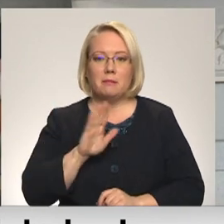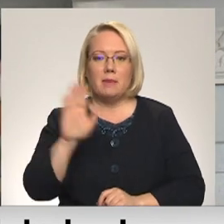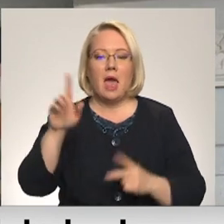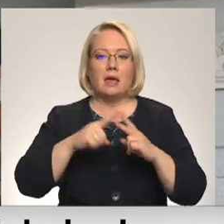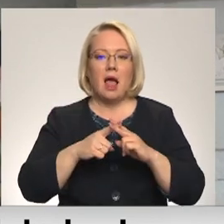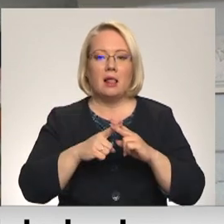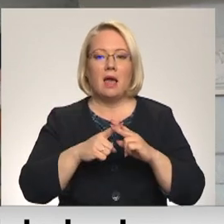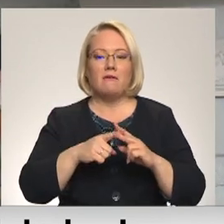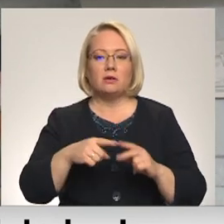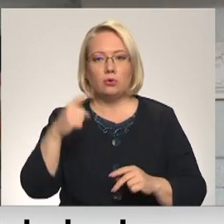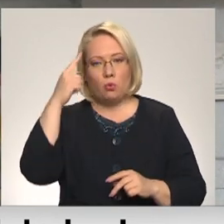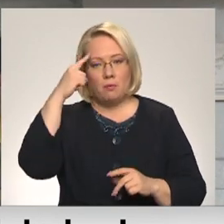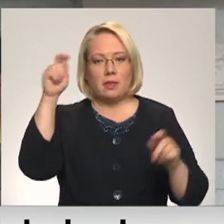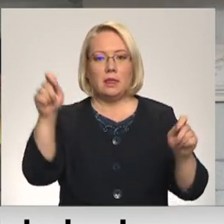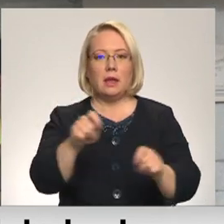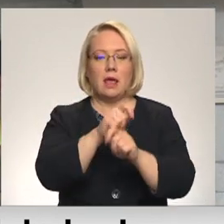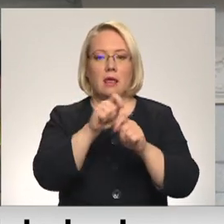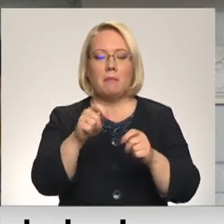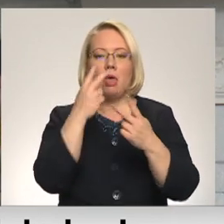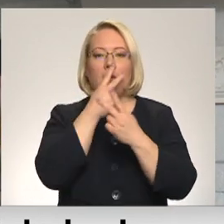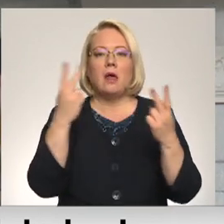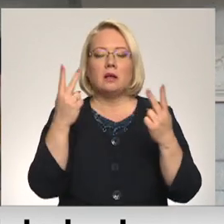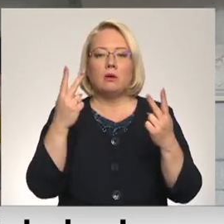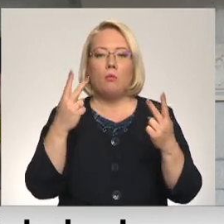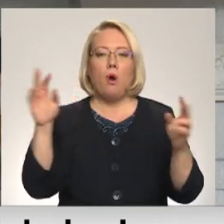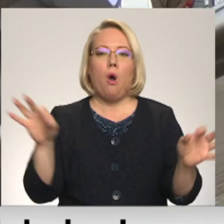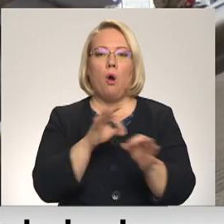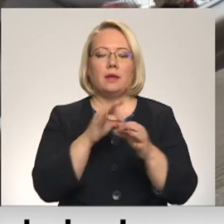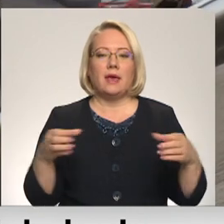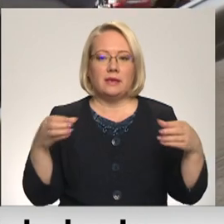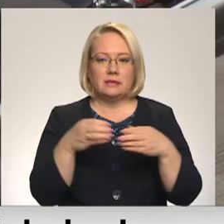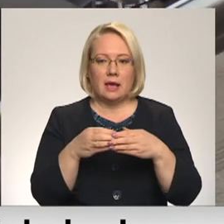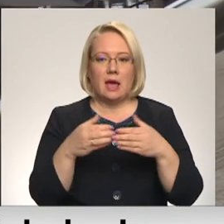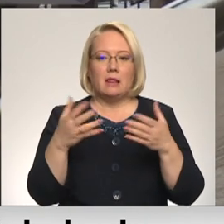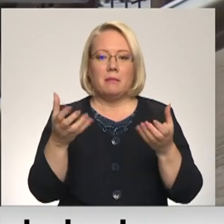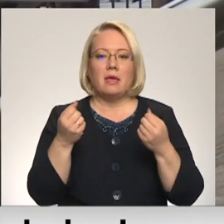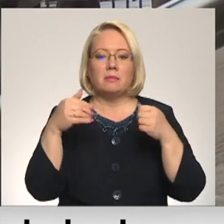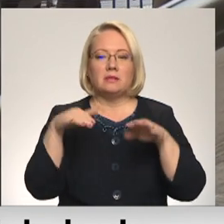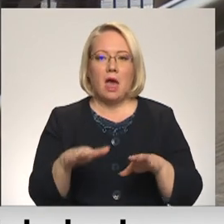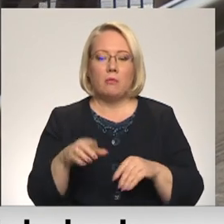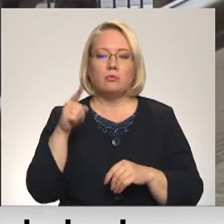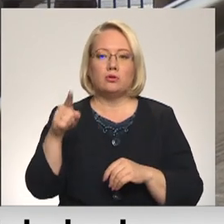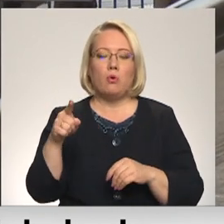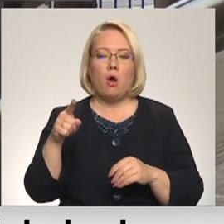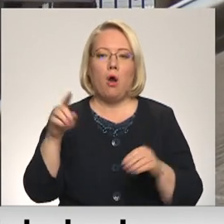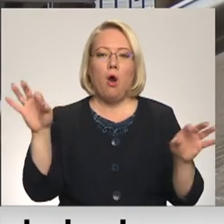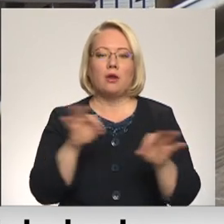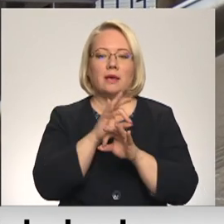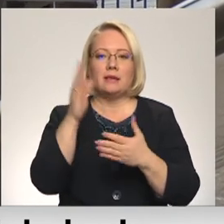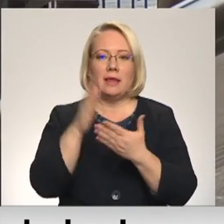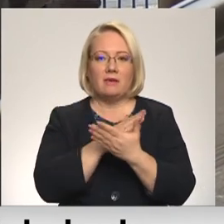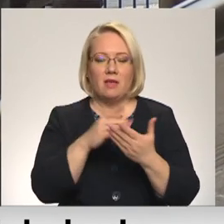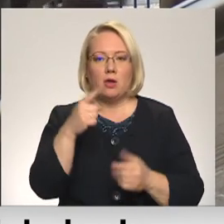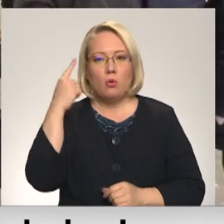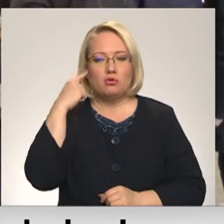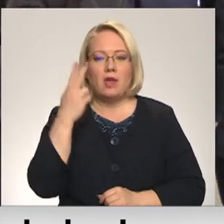klusumā diriģēja neradzamo orčestri. Par to, ka pieņemts lēmums kamerorčestri likvidēt, mūziķi uzzinājuši decembri